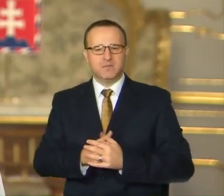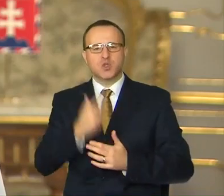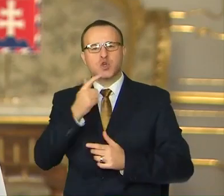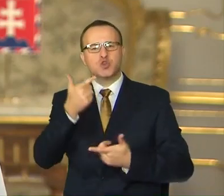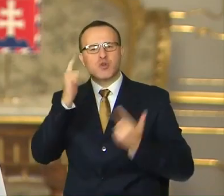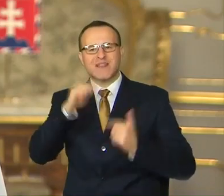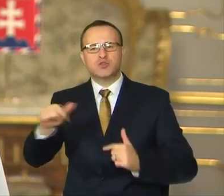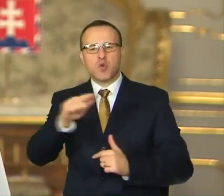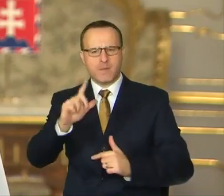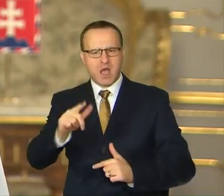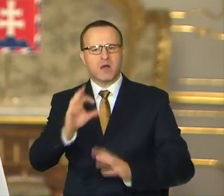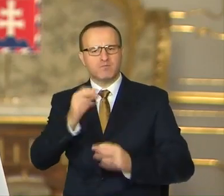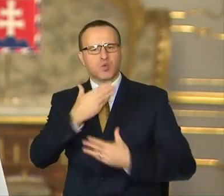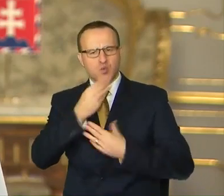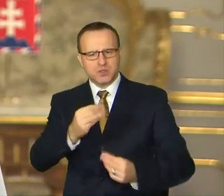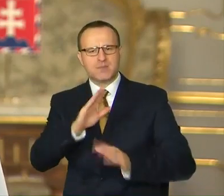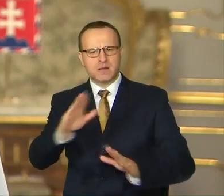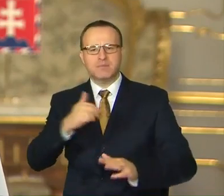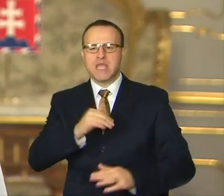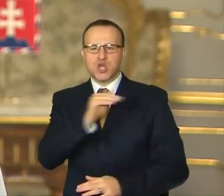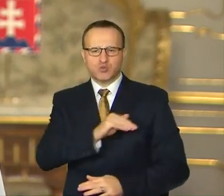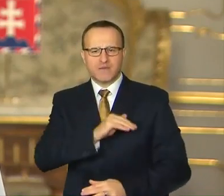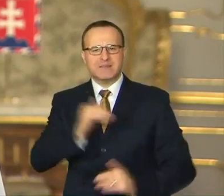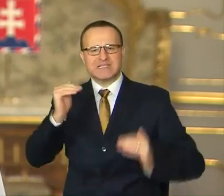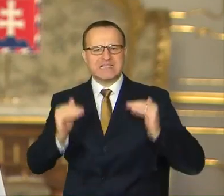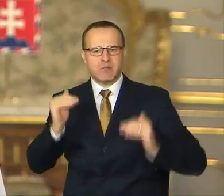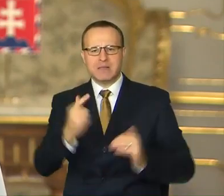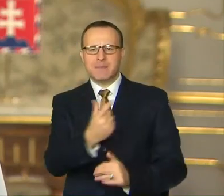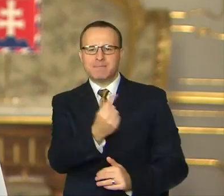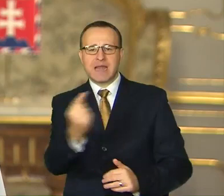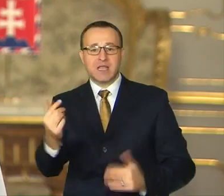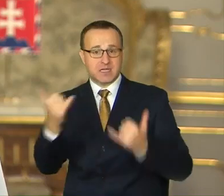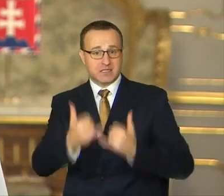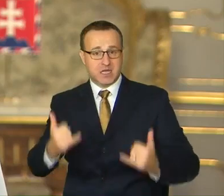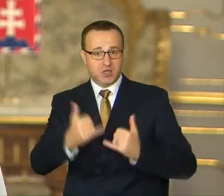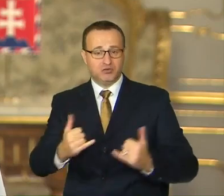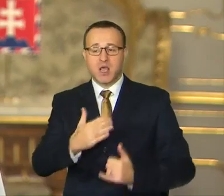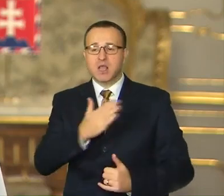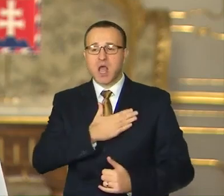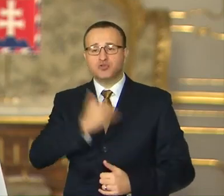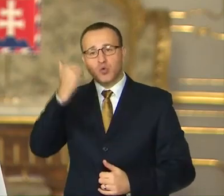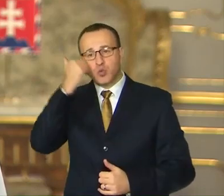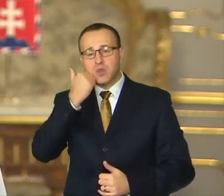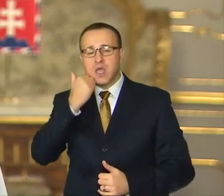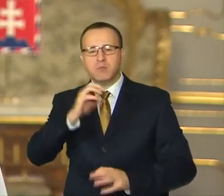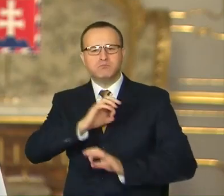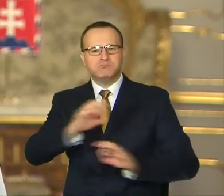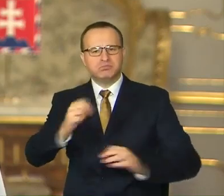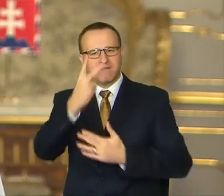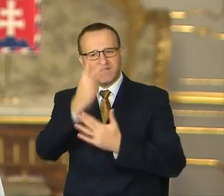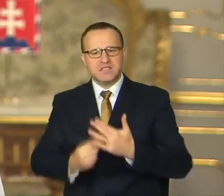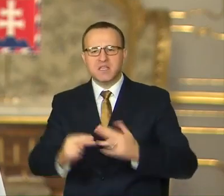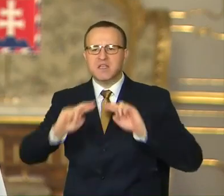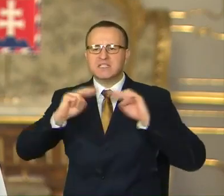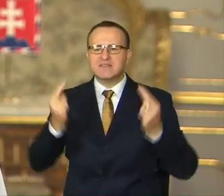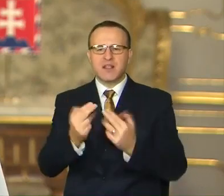dobre darí. Sme rešpektovaným a stabilným partnerom zahraničí. Naši ľudia dosahujú skvelé výsledky na svetovej